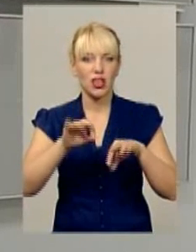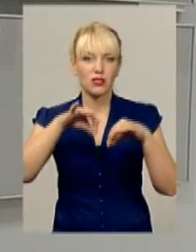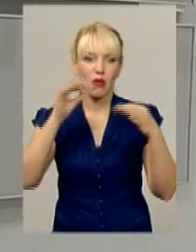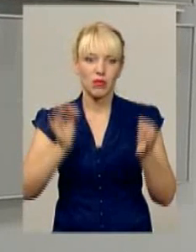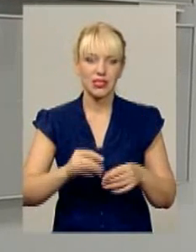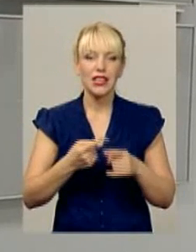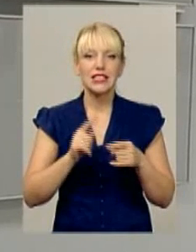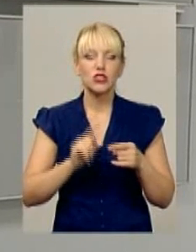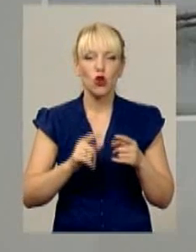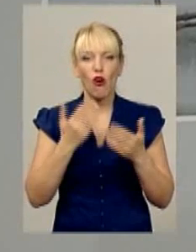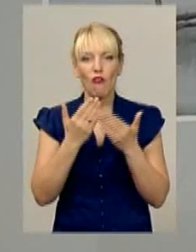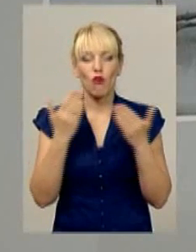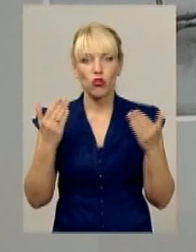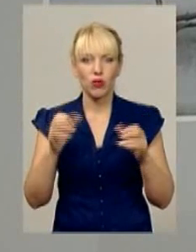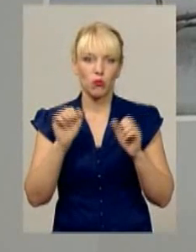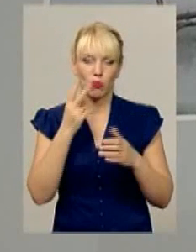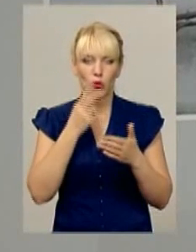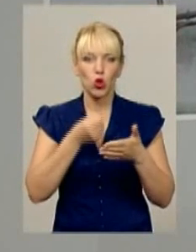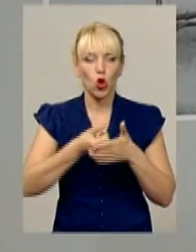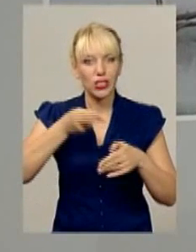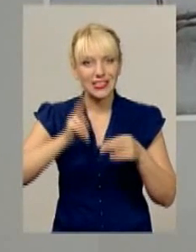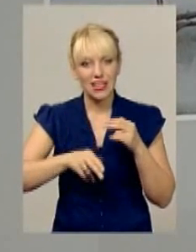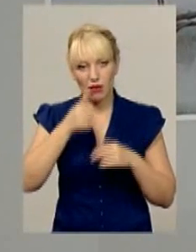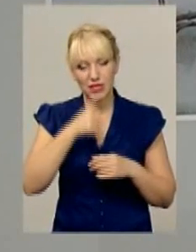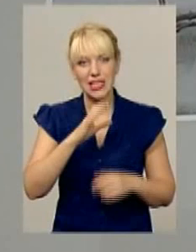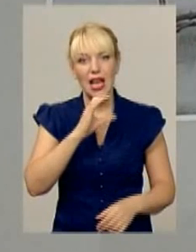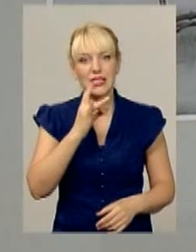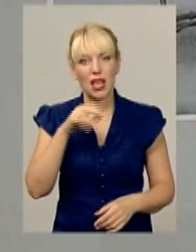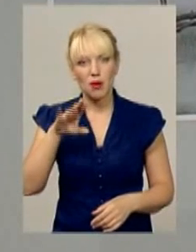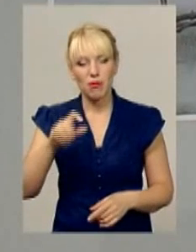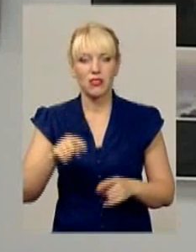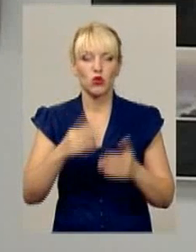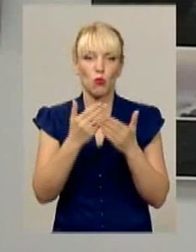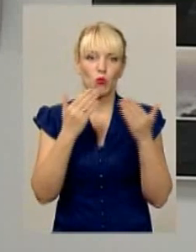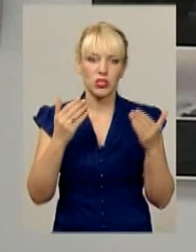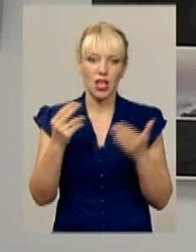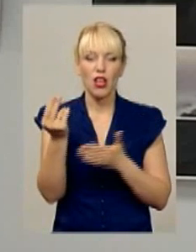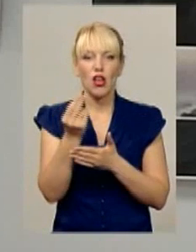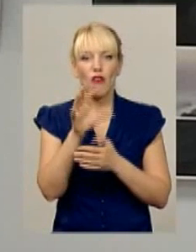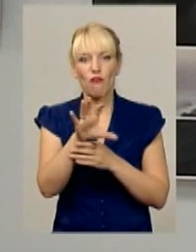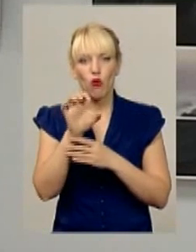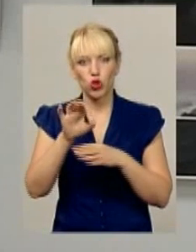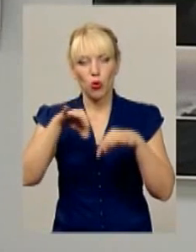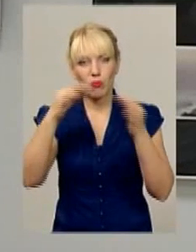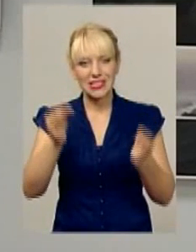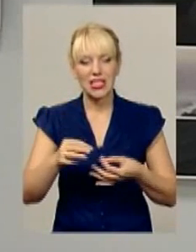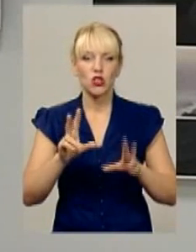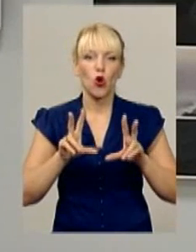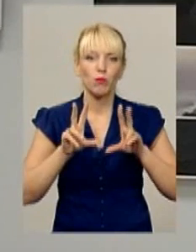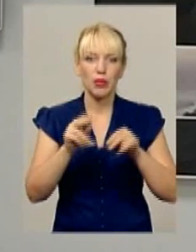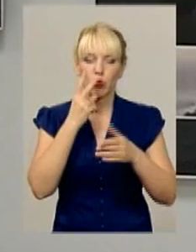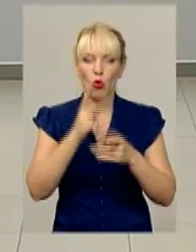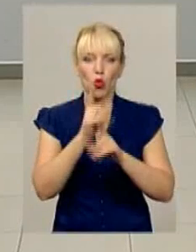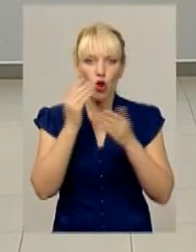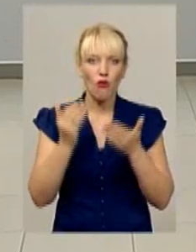5 миль можна буде подивитися до кінця місяця. У серпні ж в музеї студії фотомистецтва обіцяють показати публіці нову